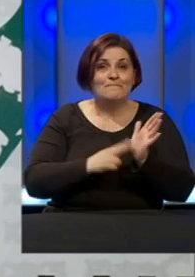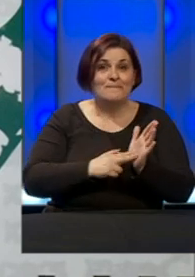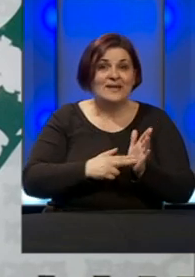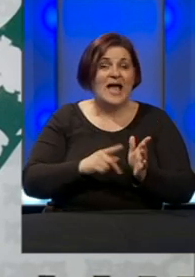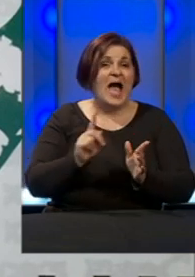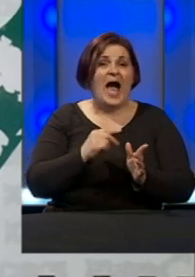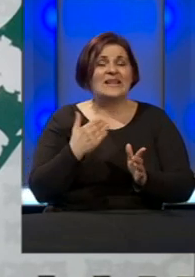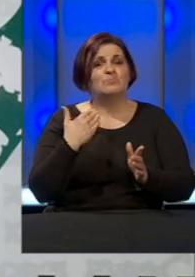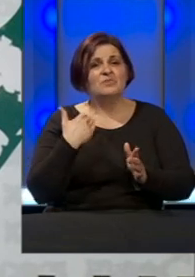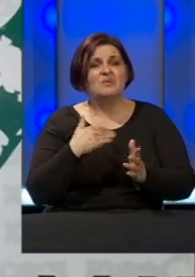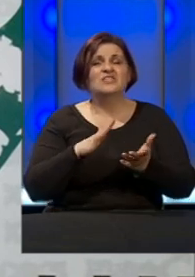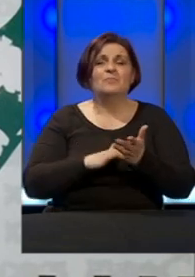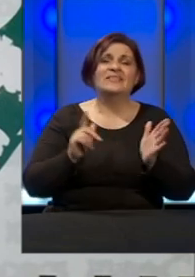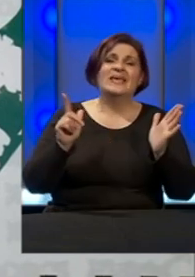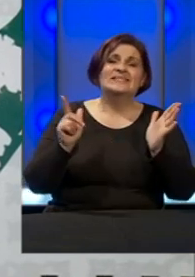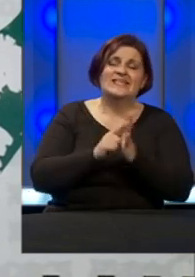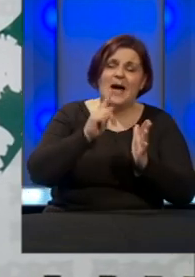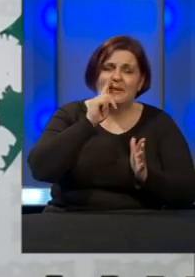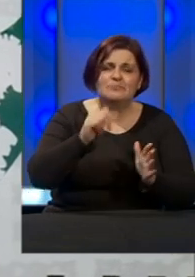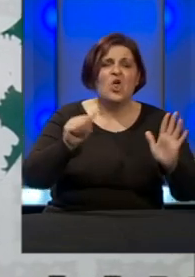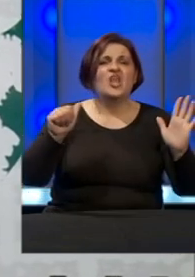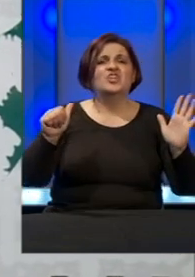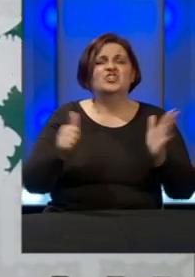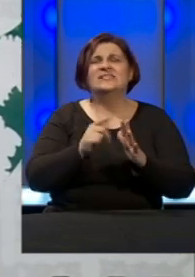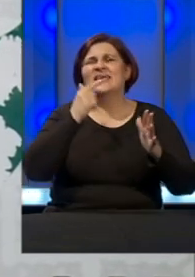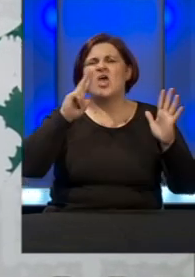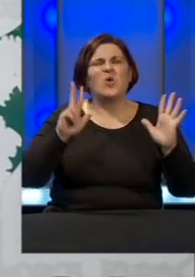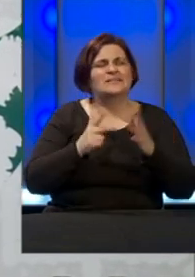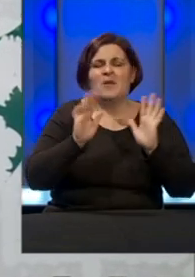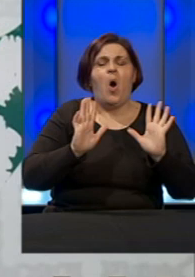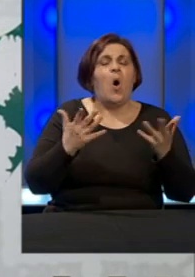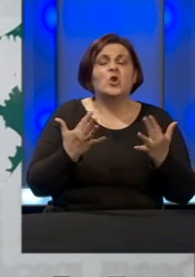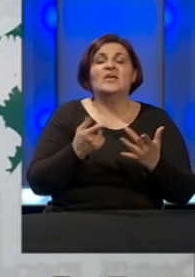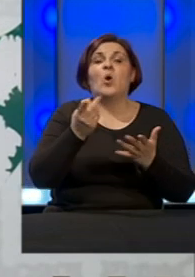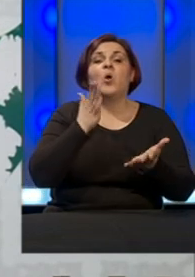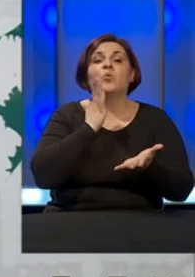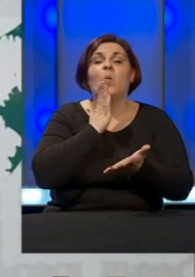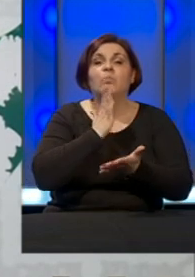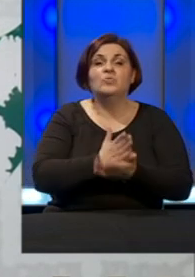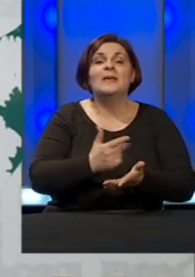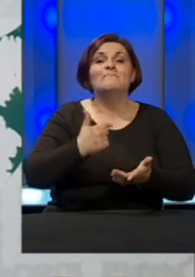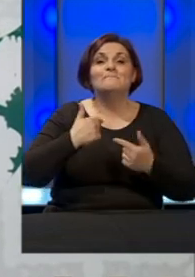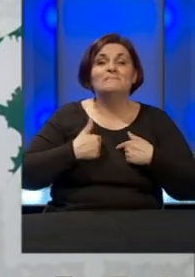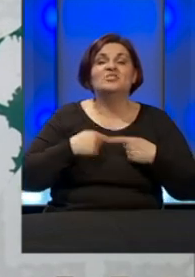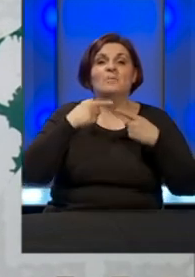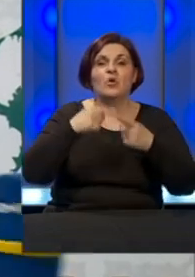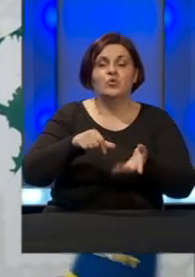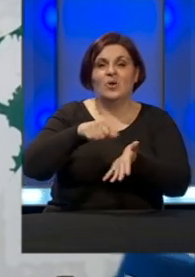opterećeni da li će to biti 17 miliona, 16 ili 18, onoliko koliko bude mi ćemo to izmirti.